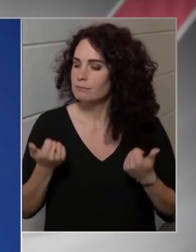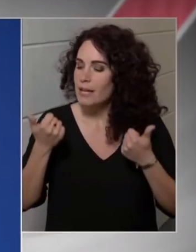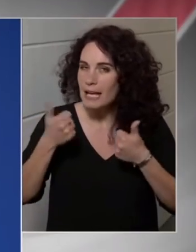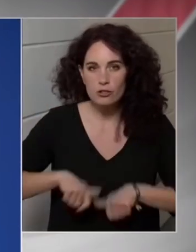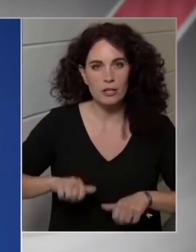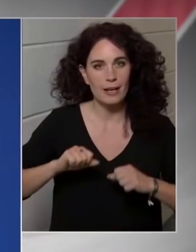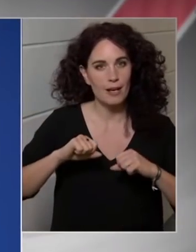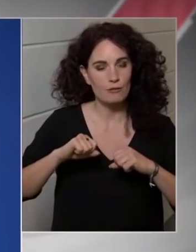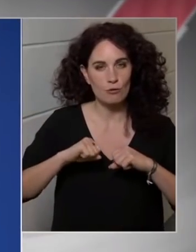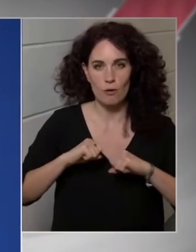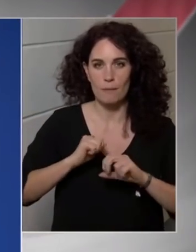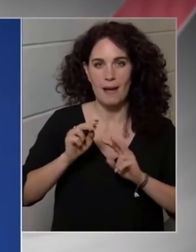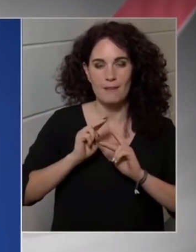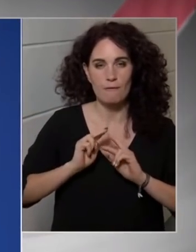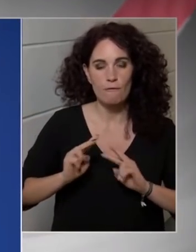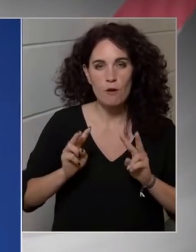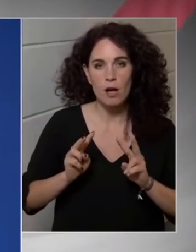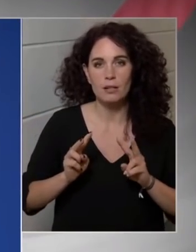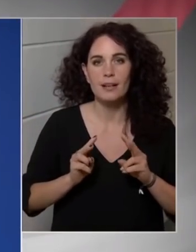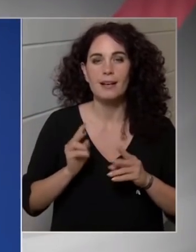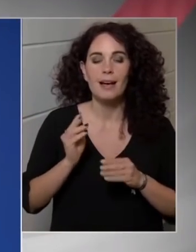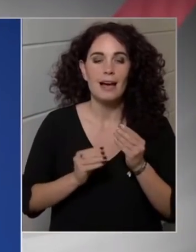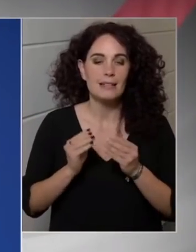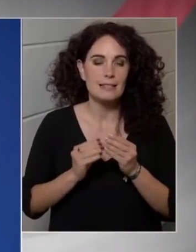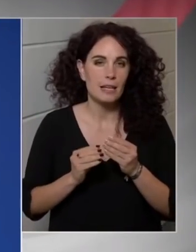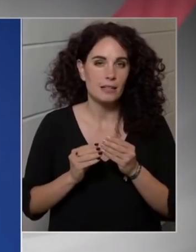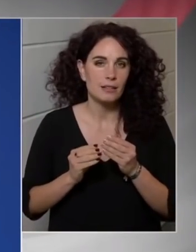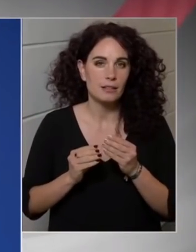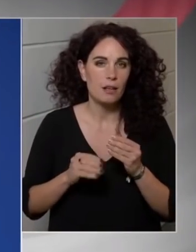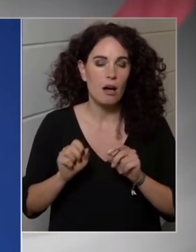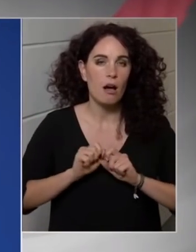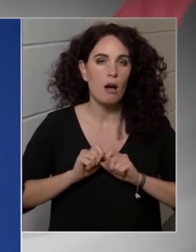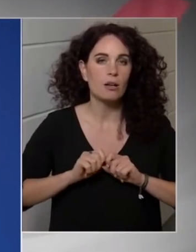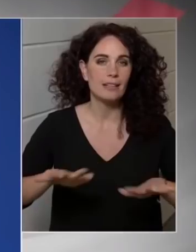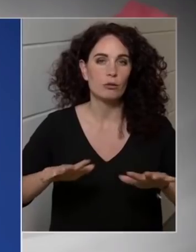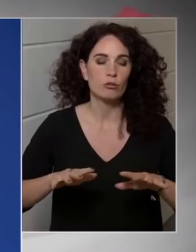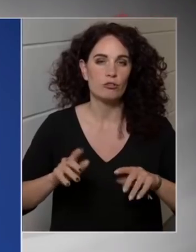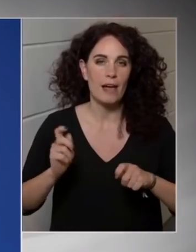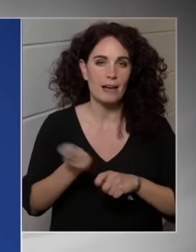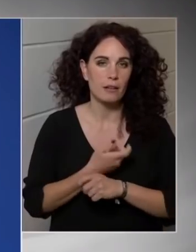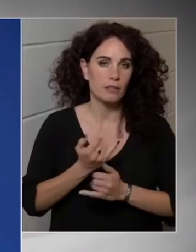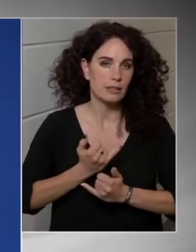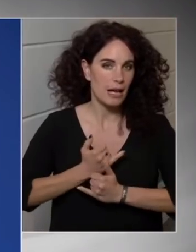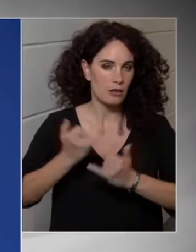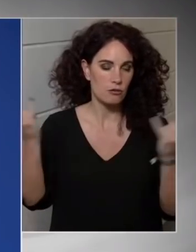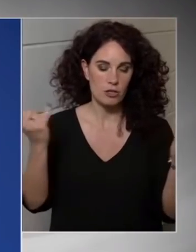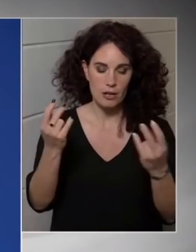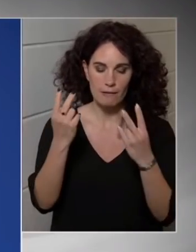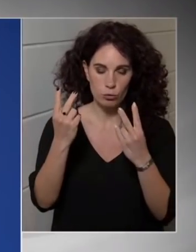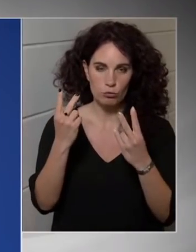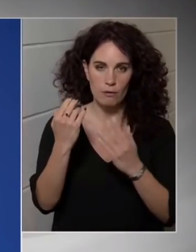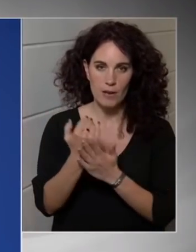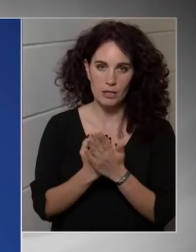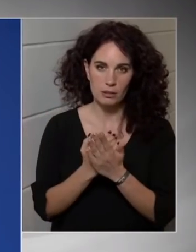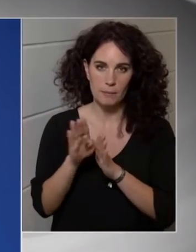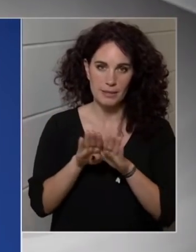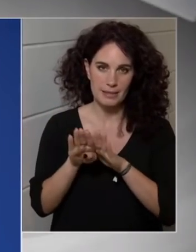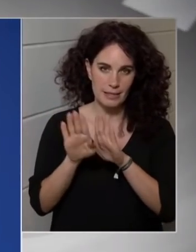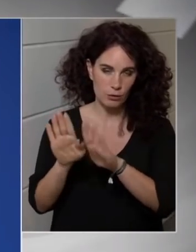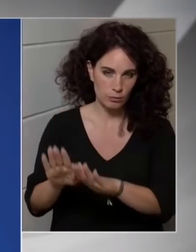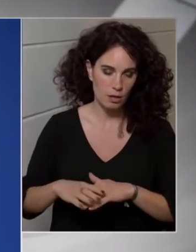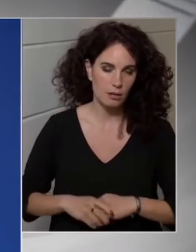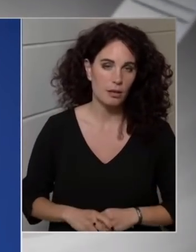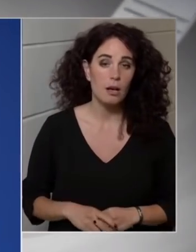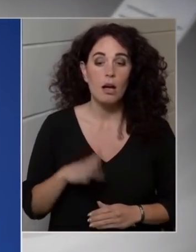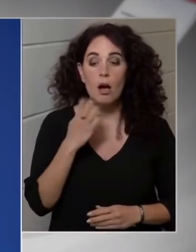egységes kormány van, és szerintem a hatékonyság javítása is az egyik legfontosabb feladat a minisztériumnak. Bocsánat,